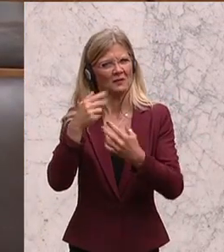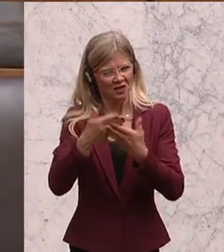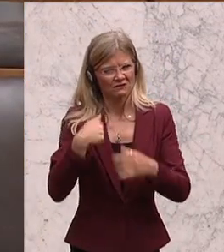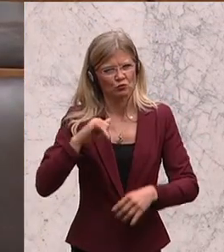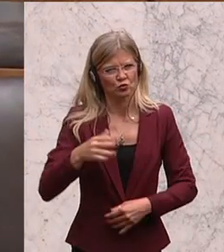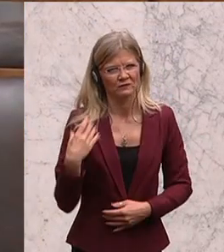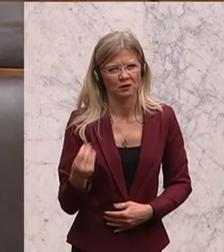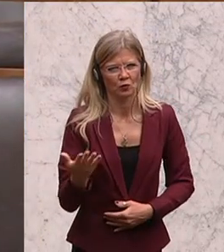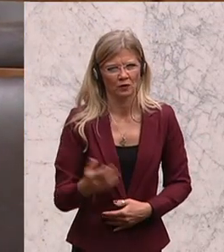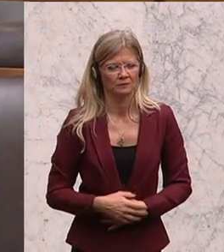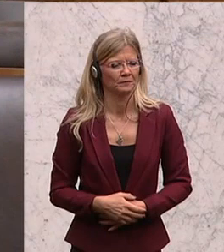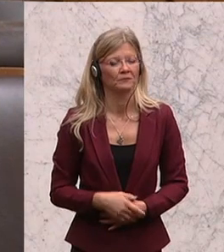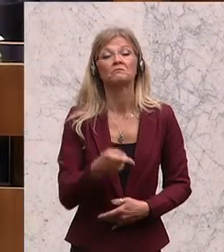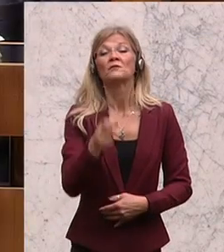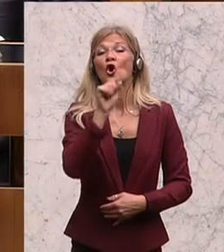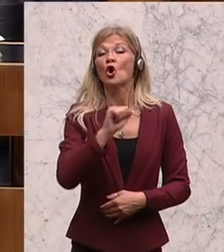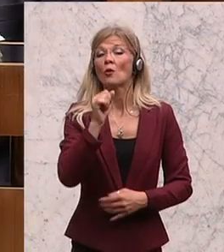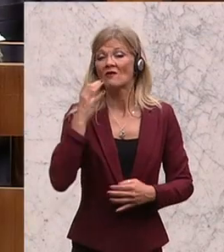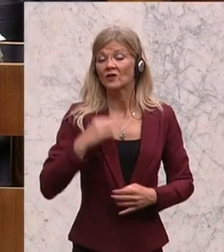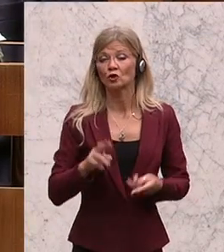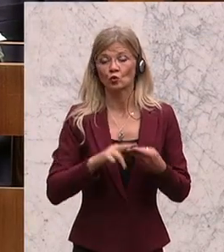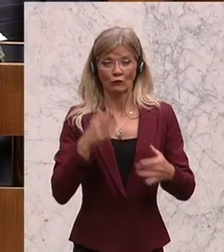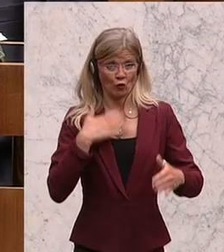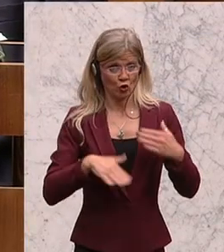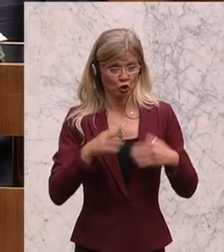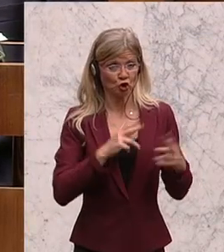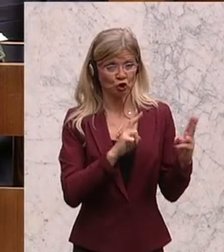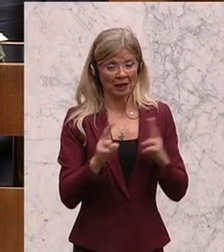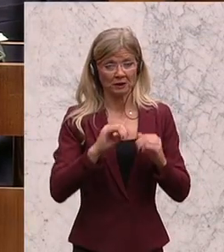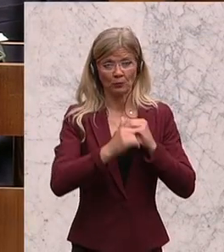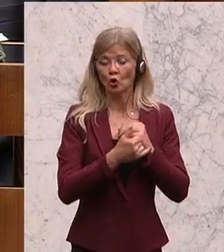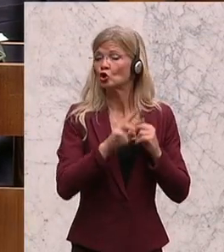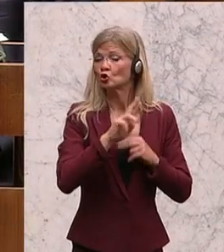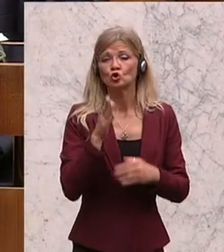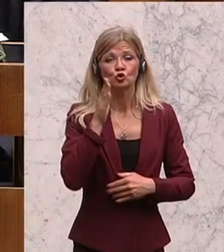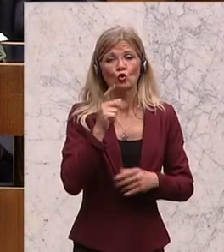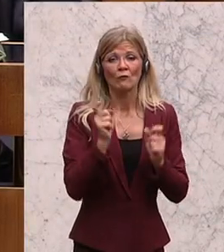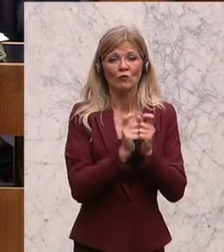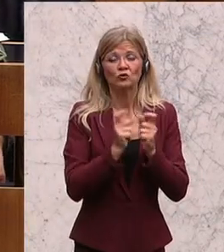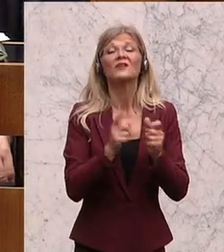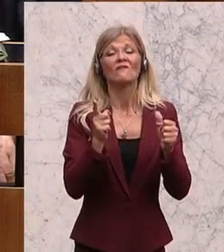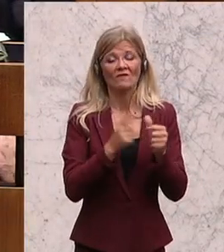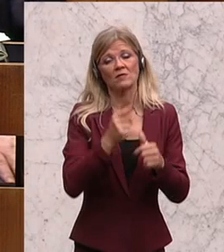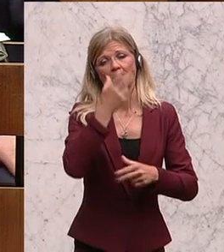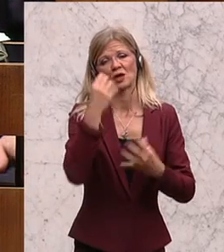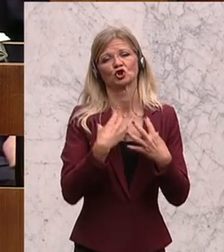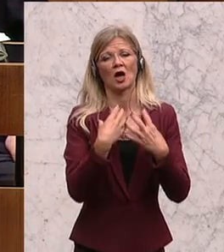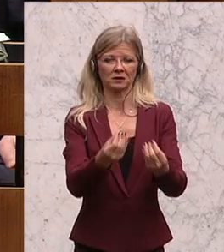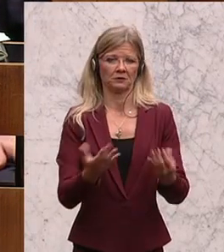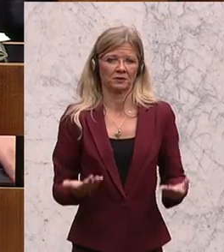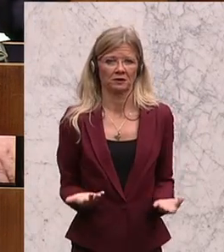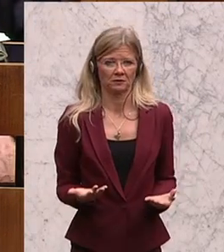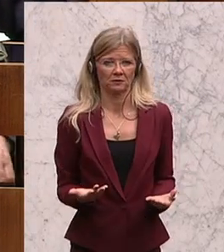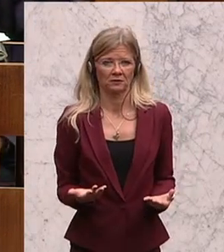und Wohlstandsprojekt wird in Zukunft nur dann funktionieren, wenn sie von den Menschen akzeptiert wird. Und wenn die